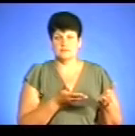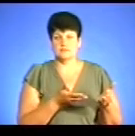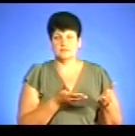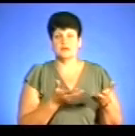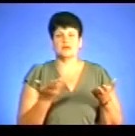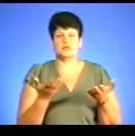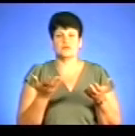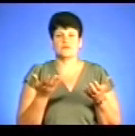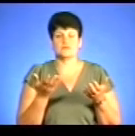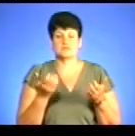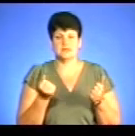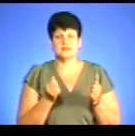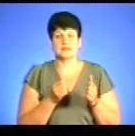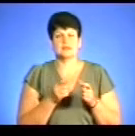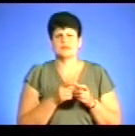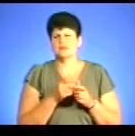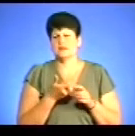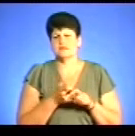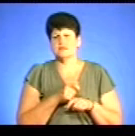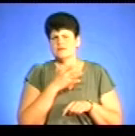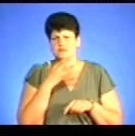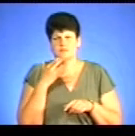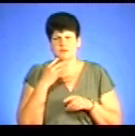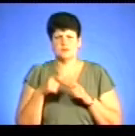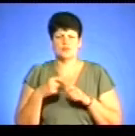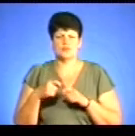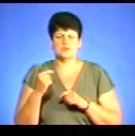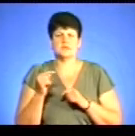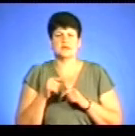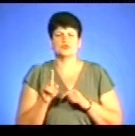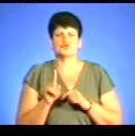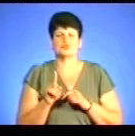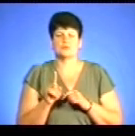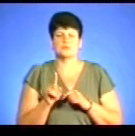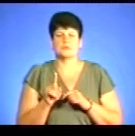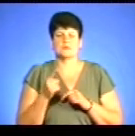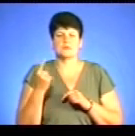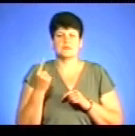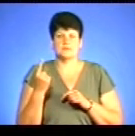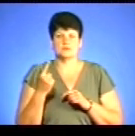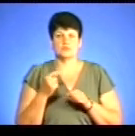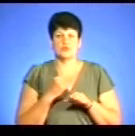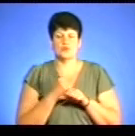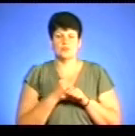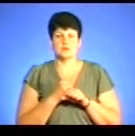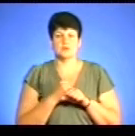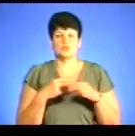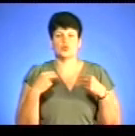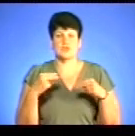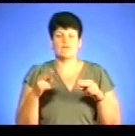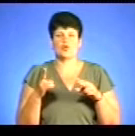якщо взяти так найсистемніші порушення, найсистемніші порушення – є те, що, перше, це здійснювати торгівлю без ліцензії.